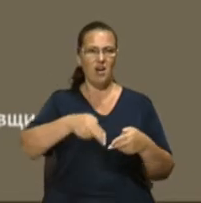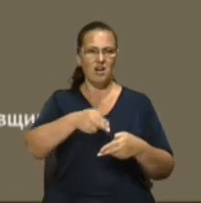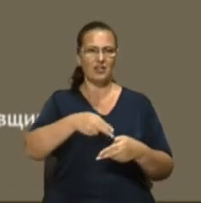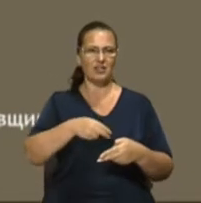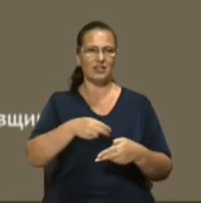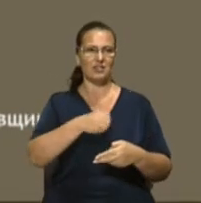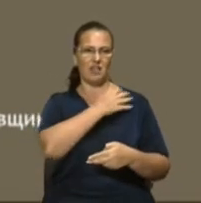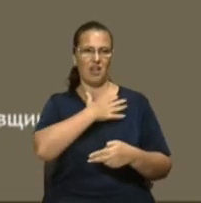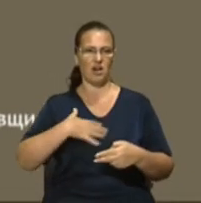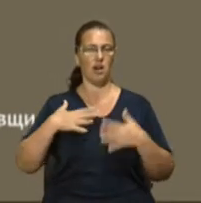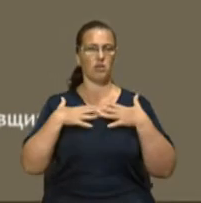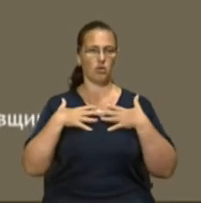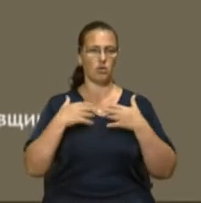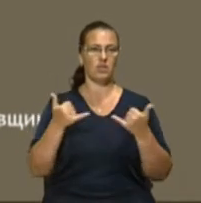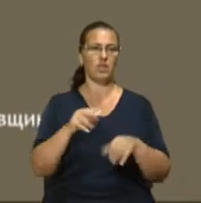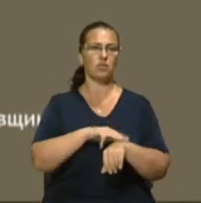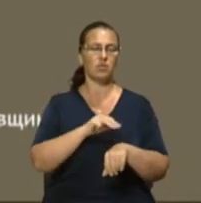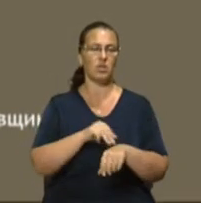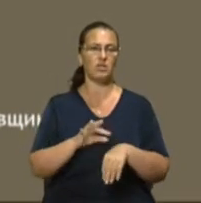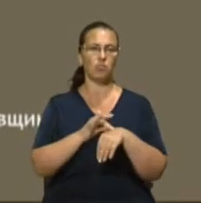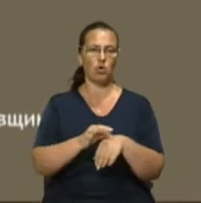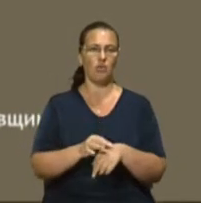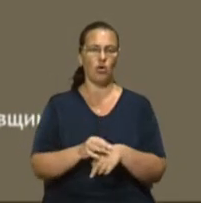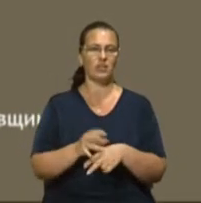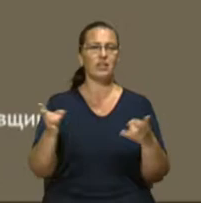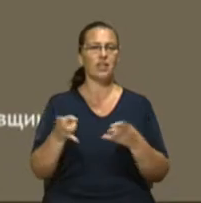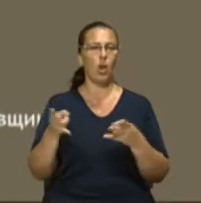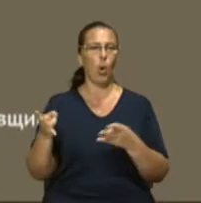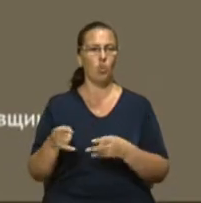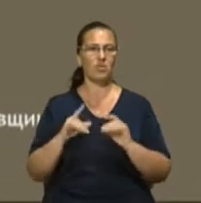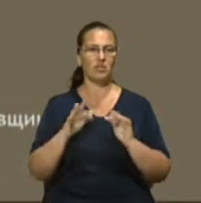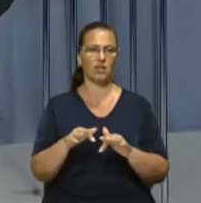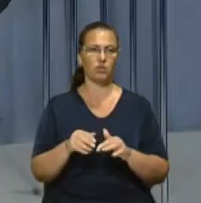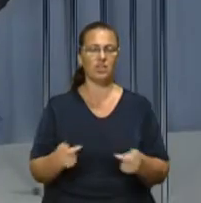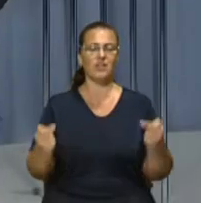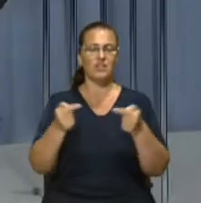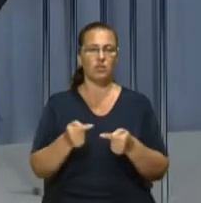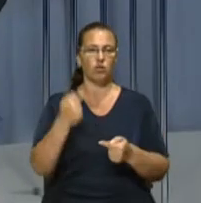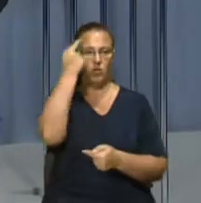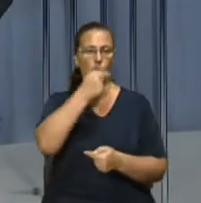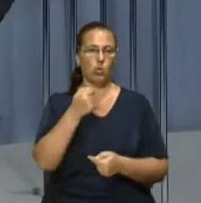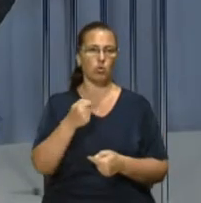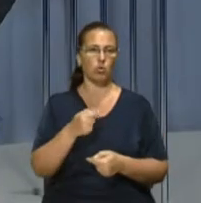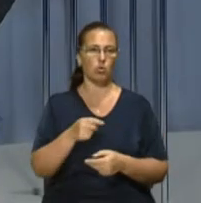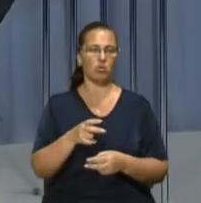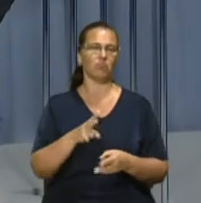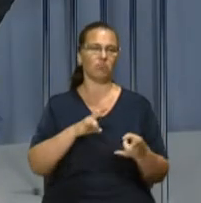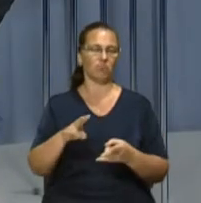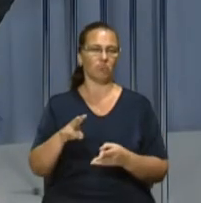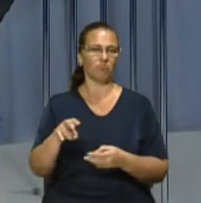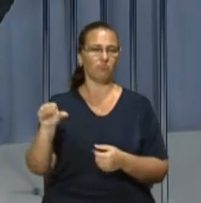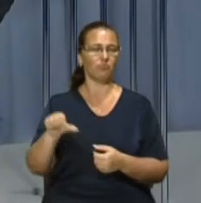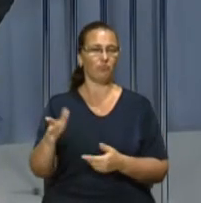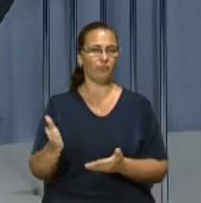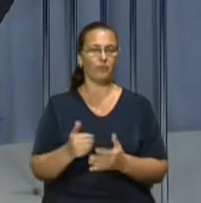Зараз правоохоронці проводять усі необхідні заходи зі встановлення особи зловмисника. І як повідомив телефоном керівник